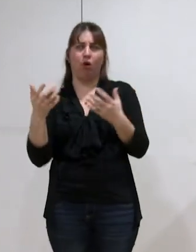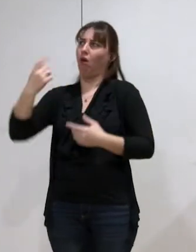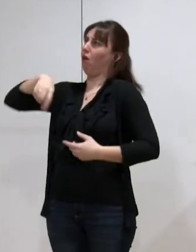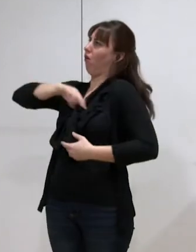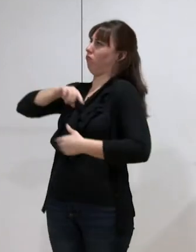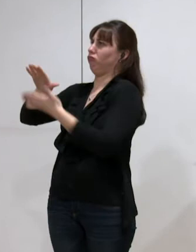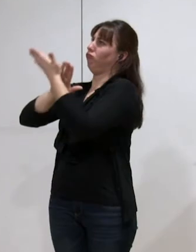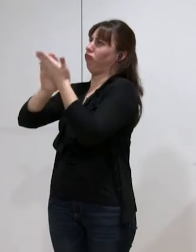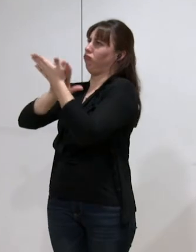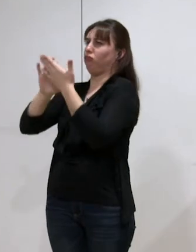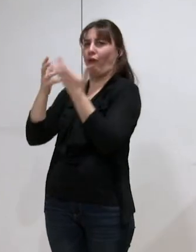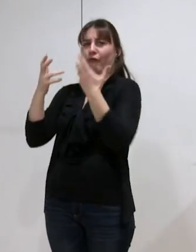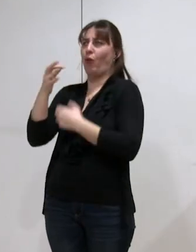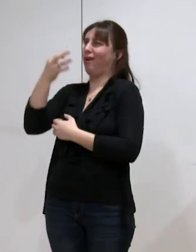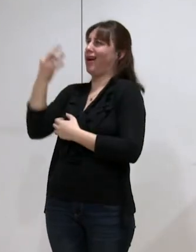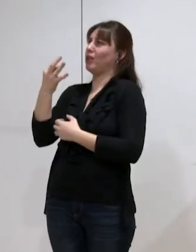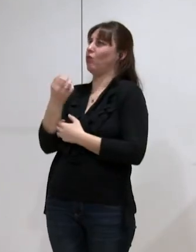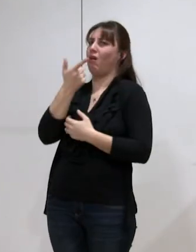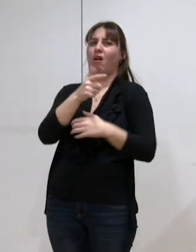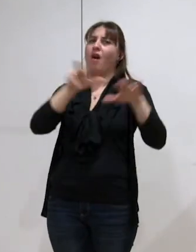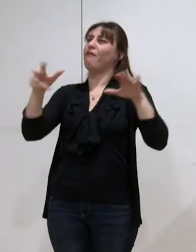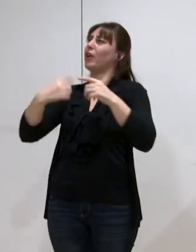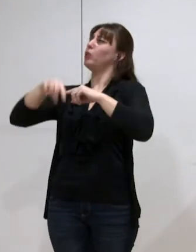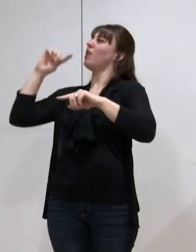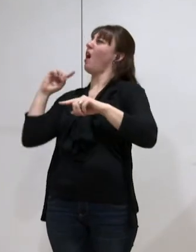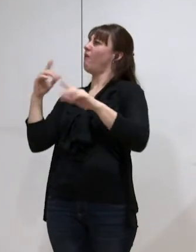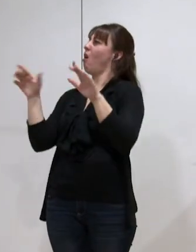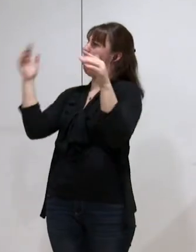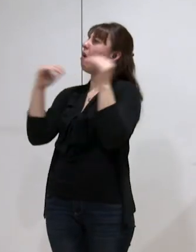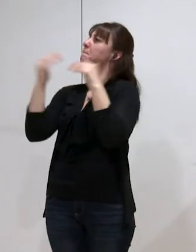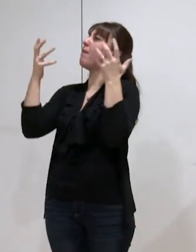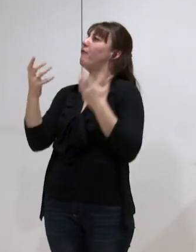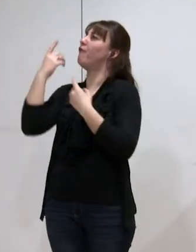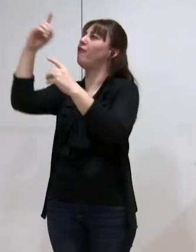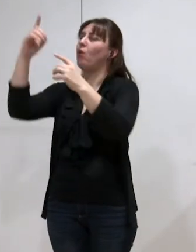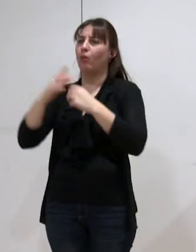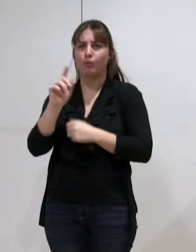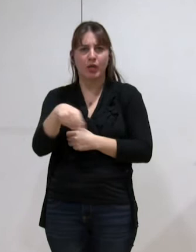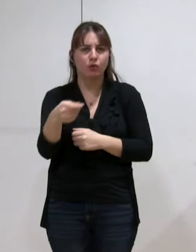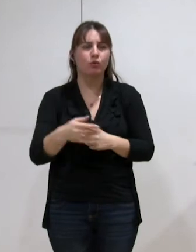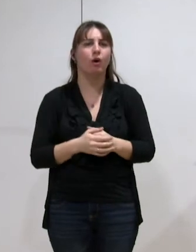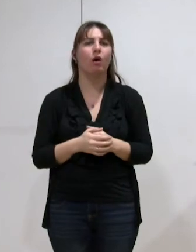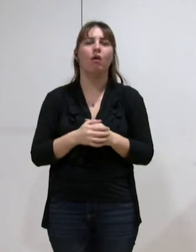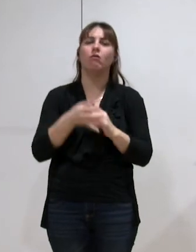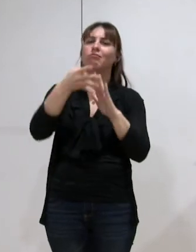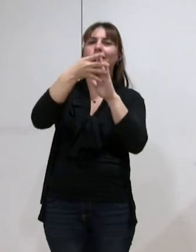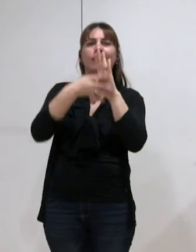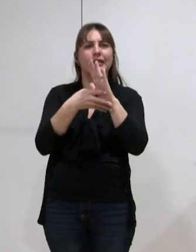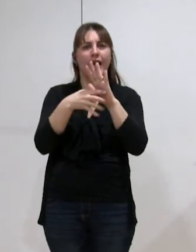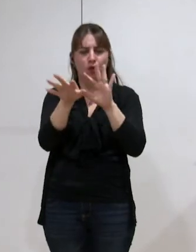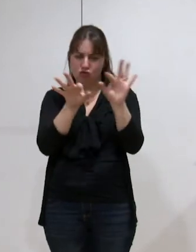mêmes ratios qui ont été appliqués aux 28 autres précédemment. Nous savons que les critères qui ont été choisis